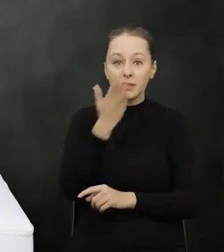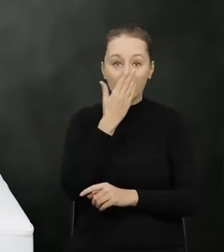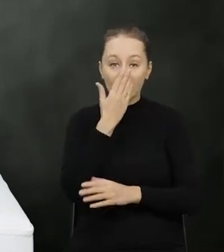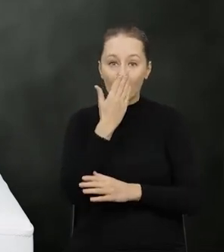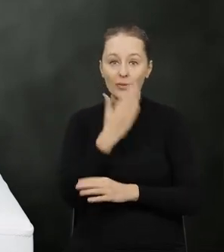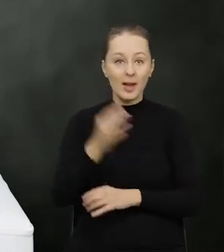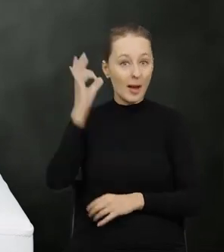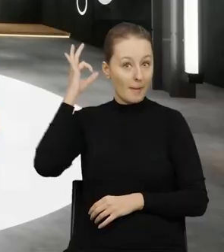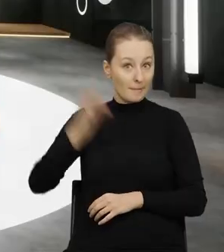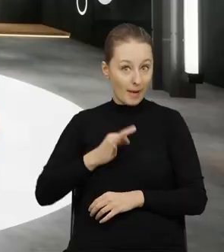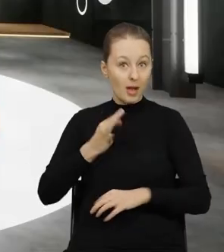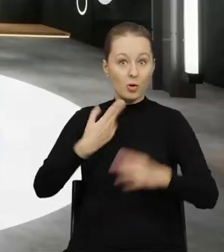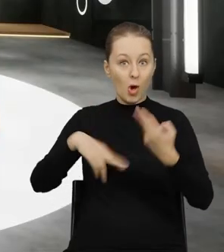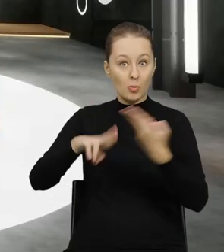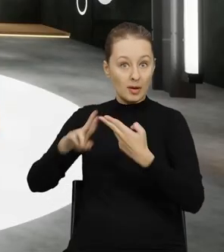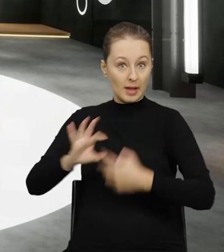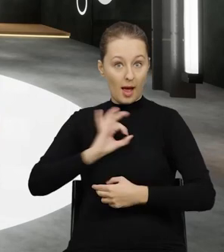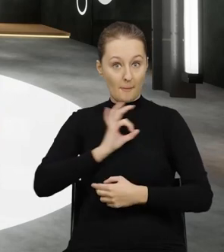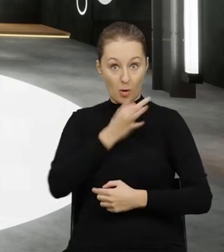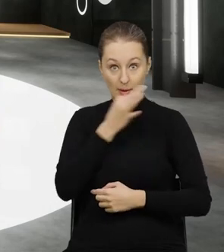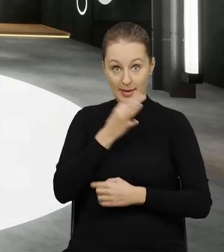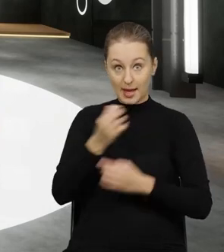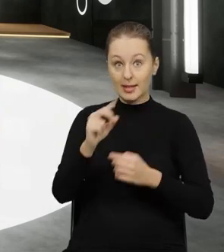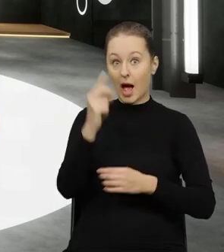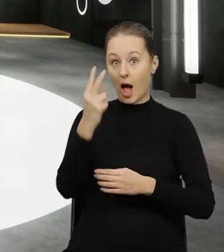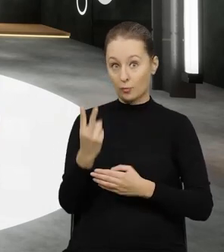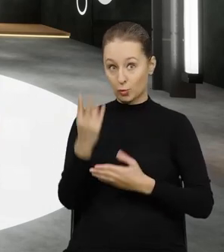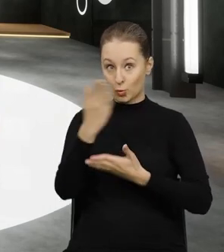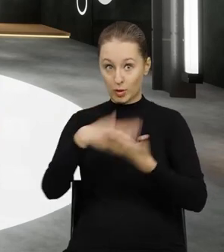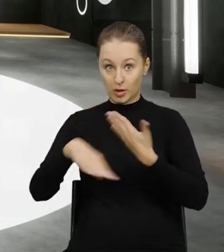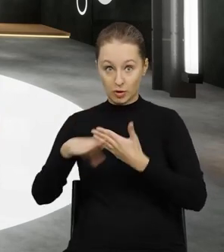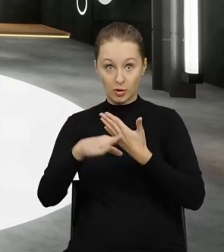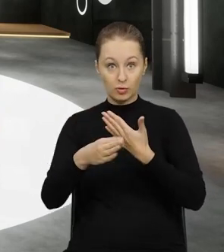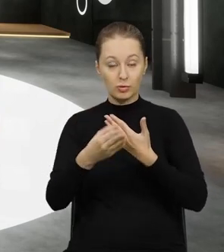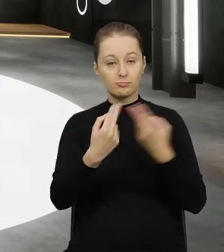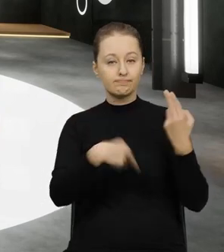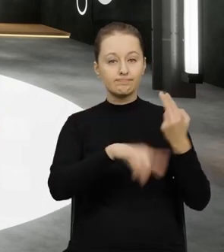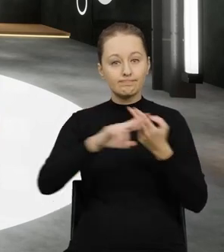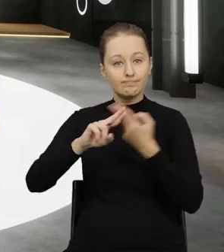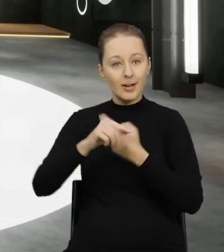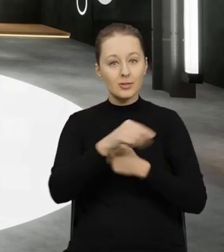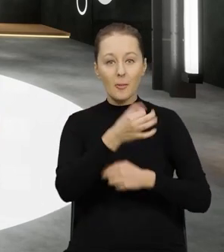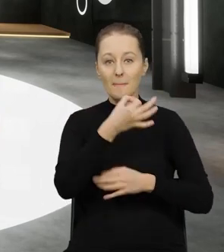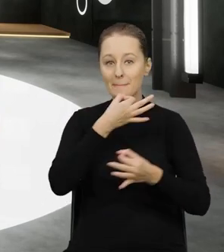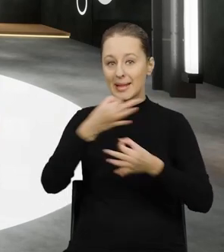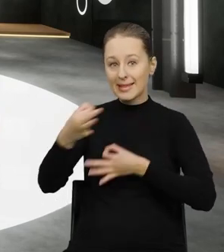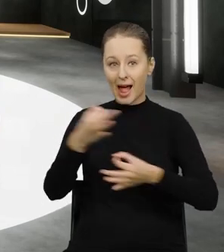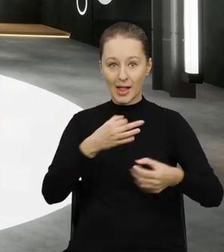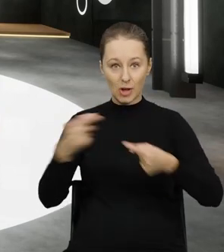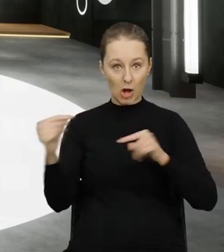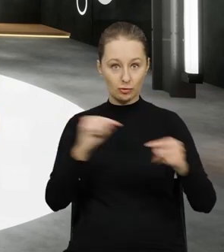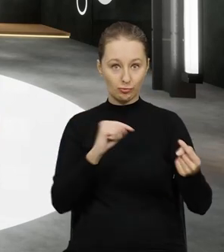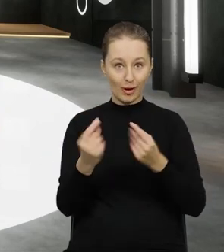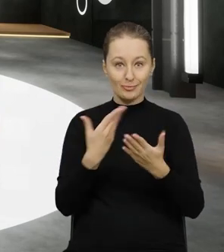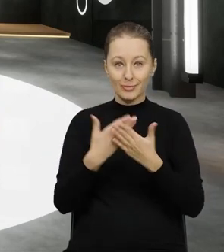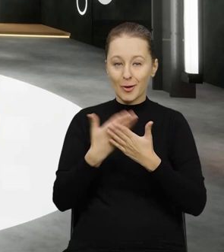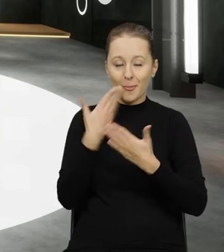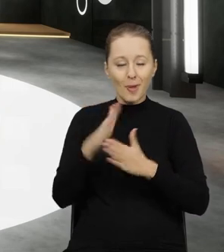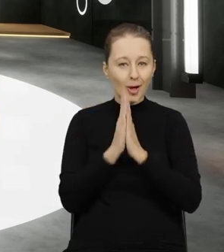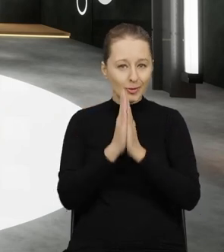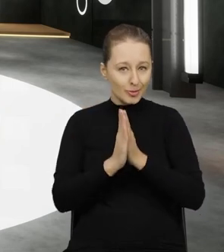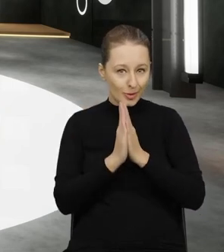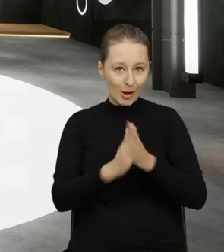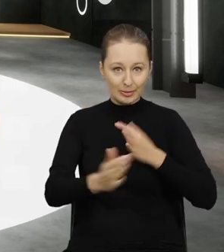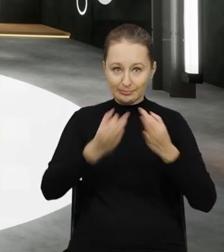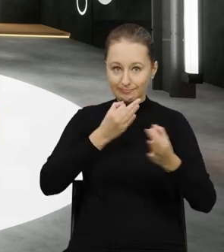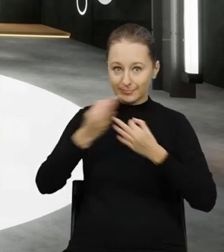panie będą odpowiadały na pytania zadawane przeze mnie. W drugiej części z kolei będą odpowiadały na pytania zadawane na czacie. Dlatego bardzo proszę,